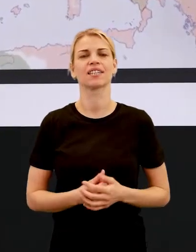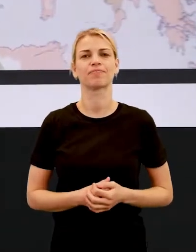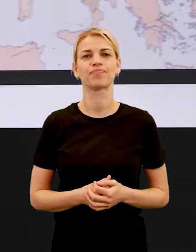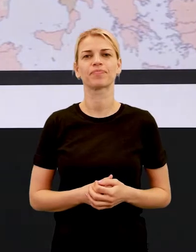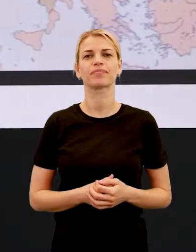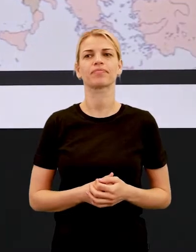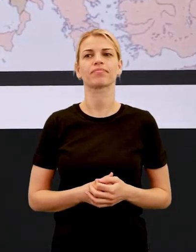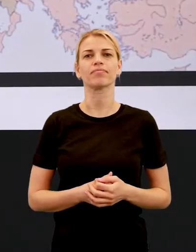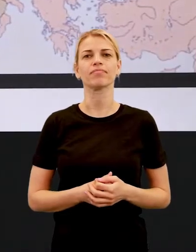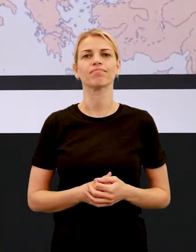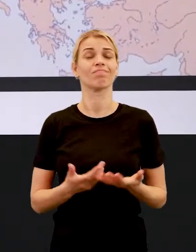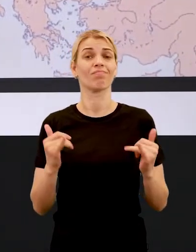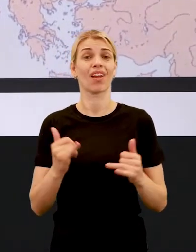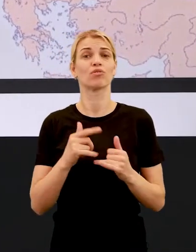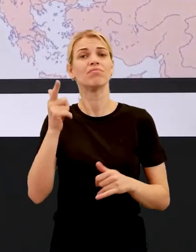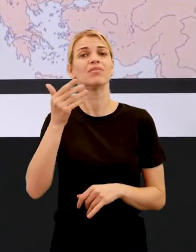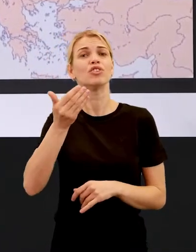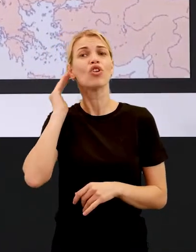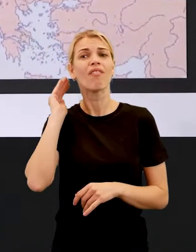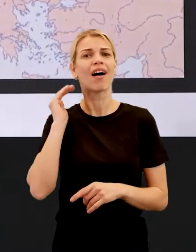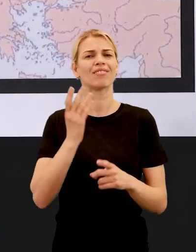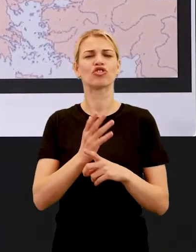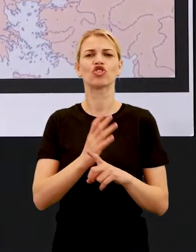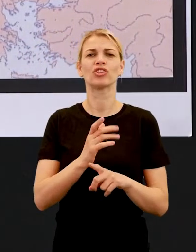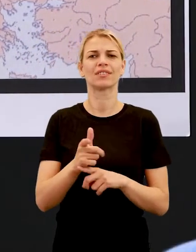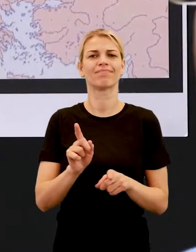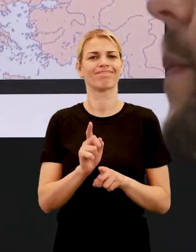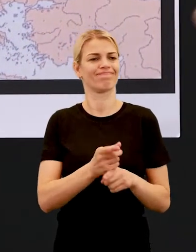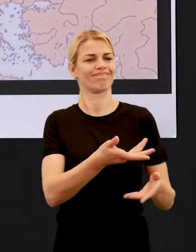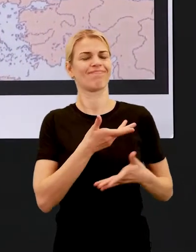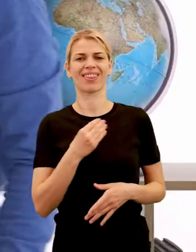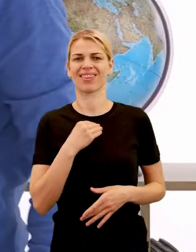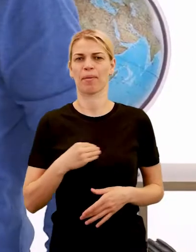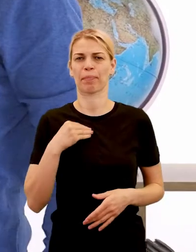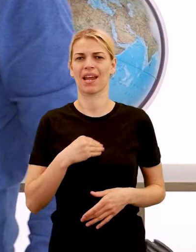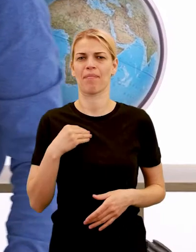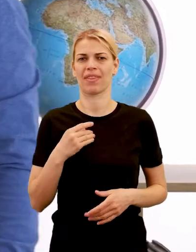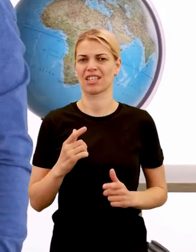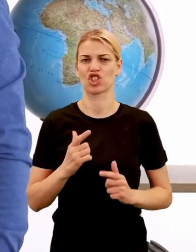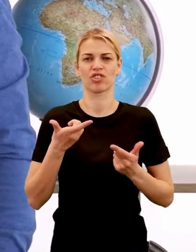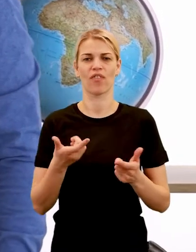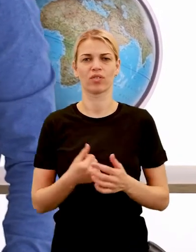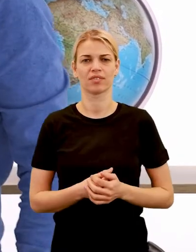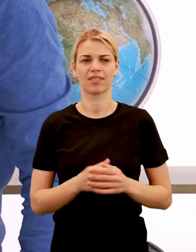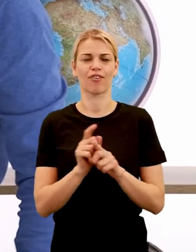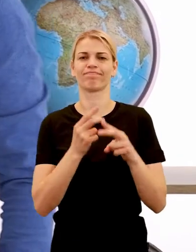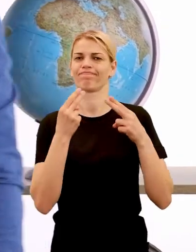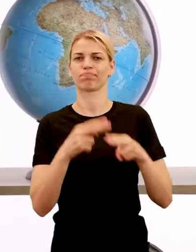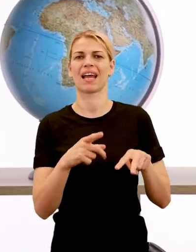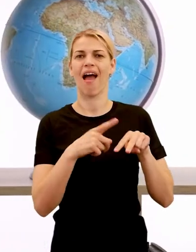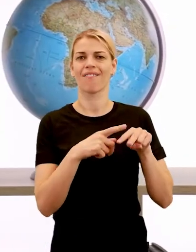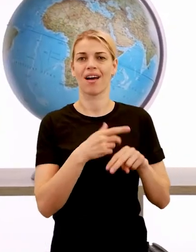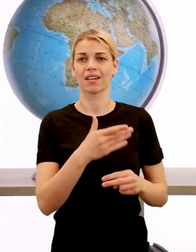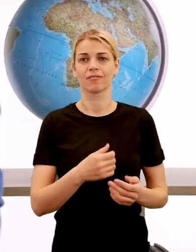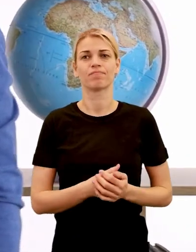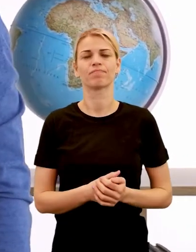naozaj Slovánom týto avary dosť znepriemňovali život. Ako som spomínal, takouto